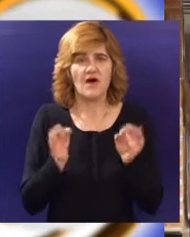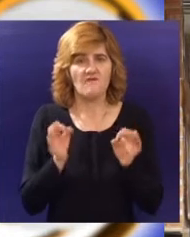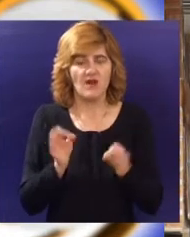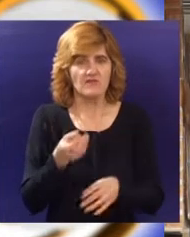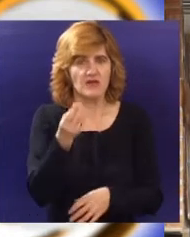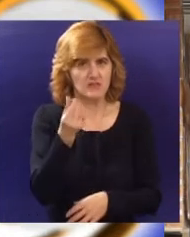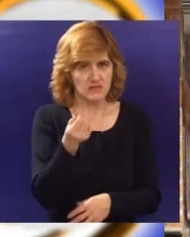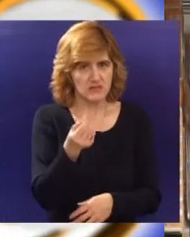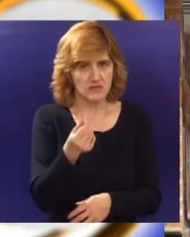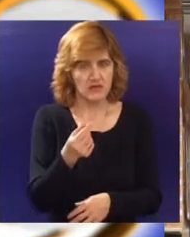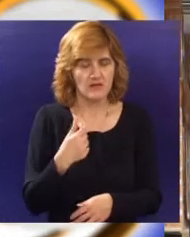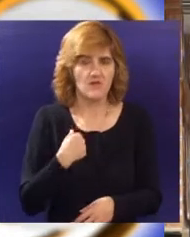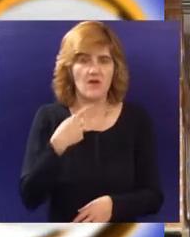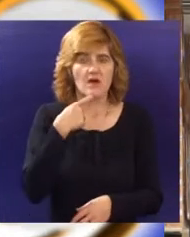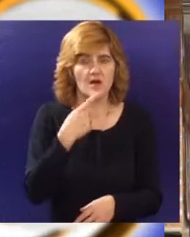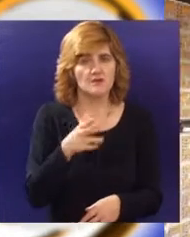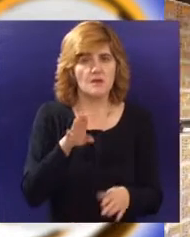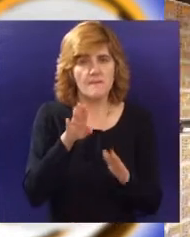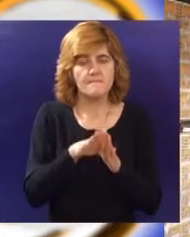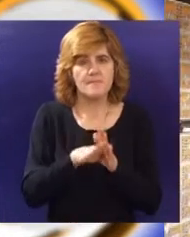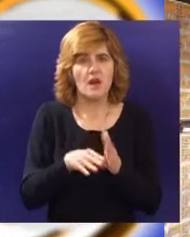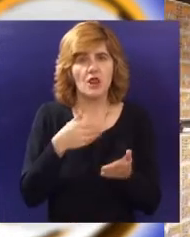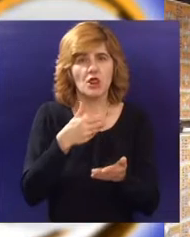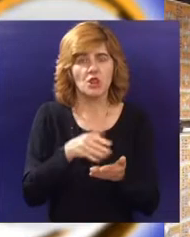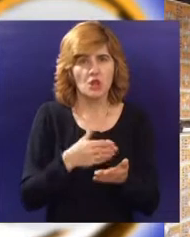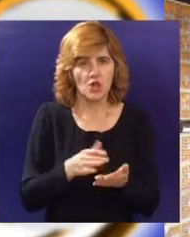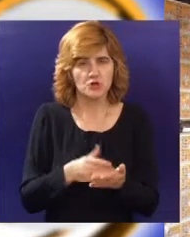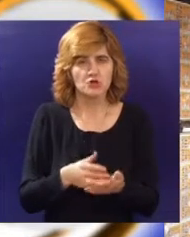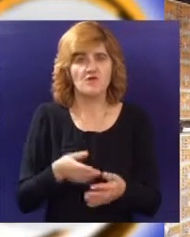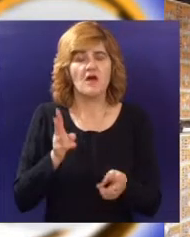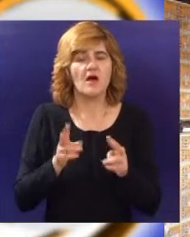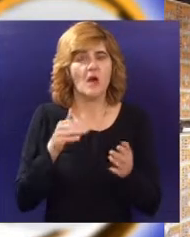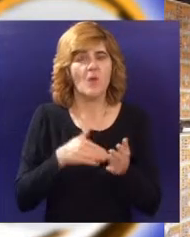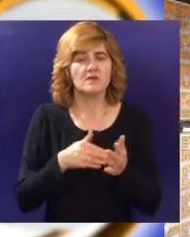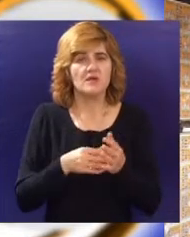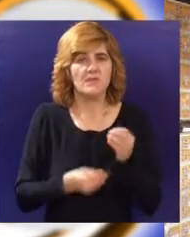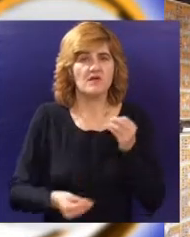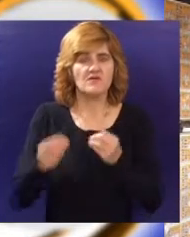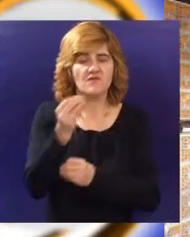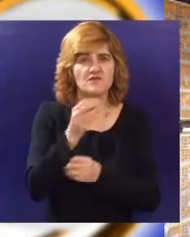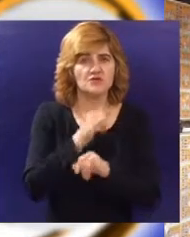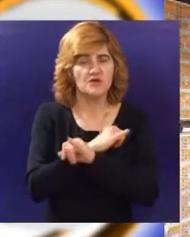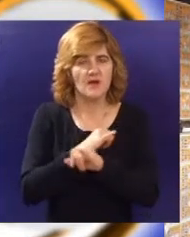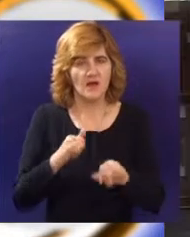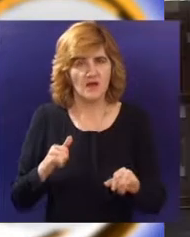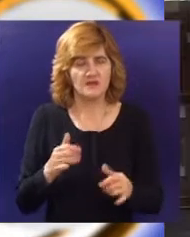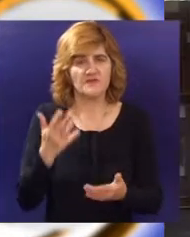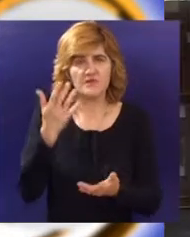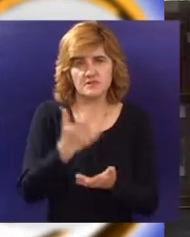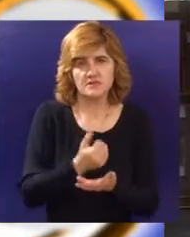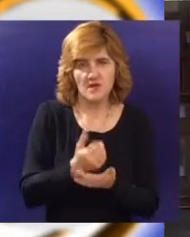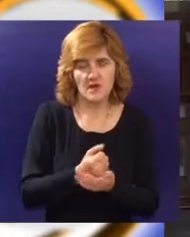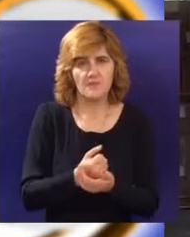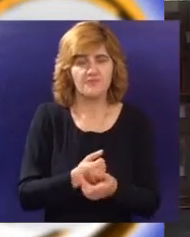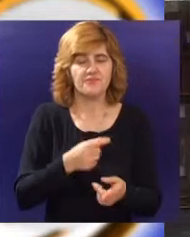i ceni. Naglasak je na minimalnim troškovima i optimizaciji kako bi se postigla veća profitabilnost. Faktori koji su uticali na